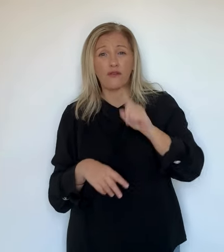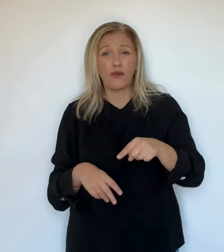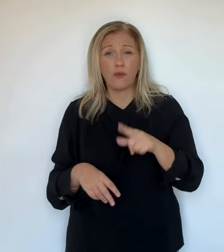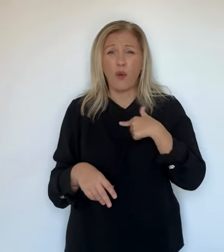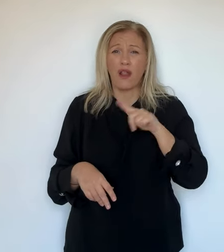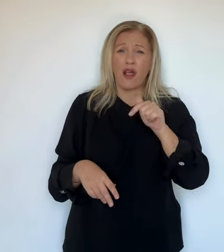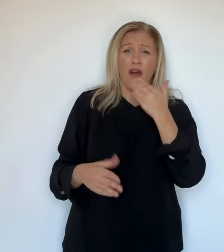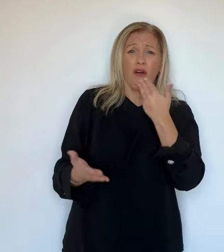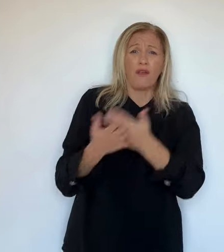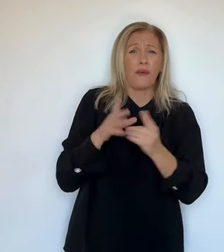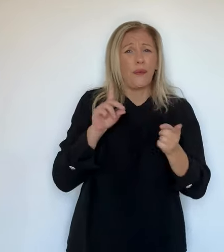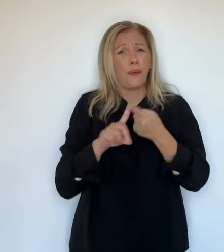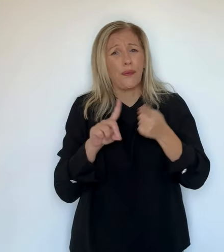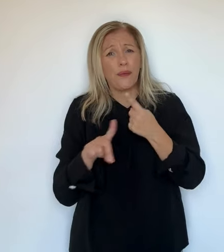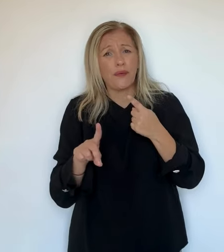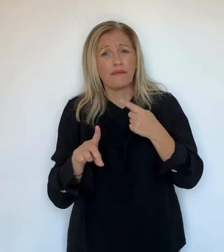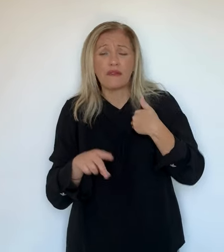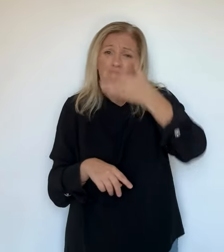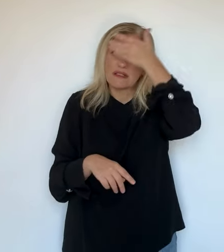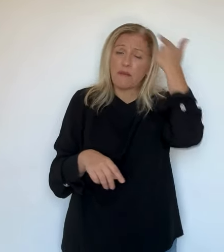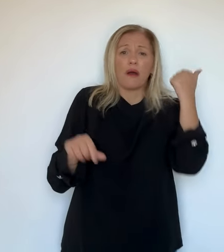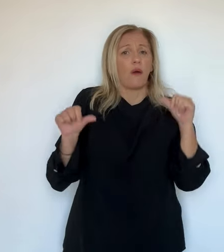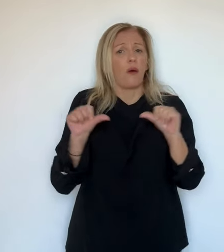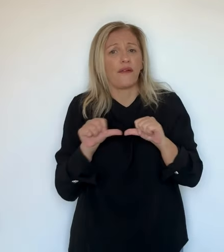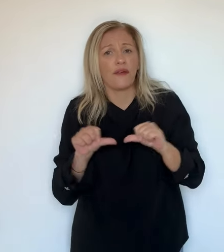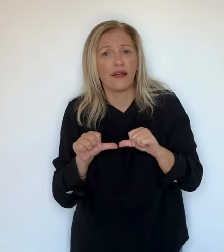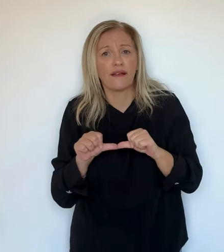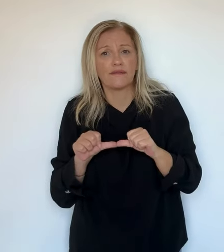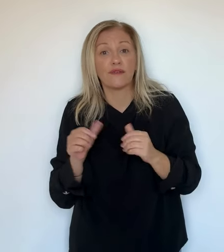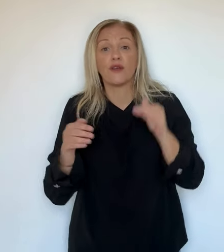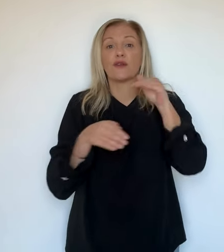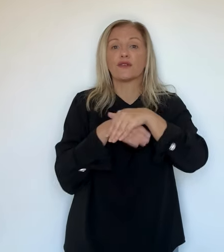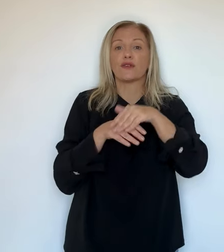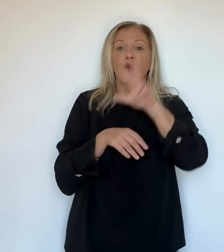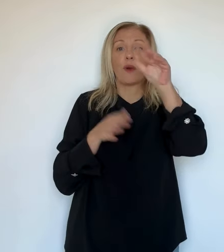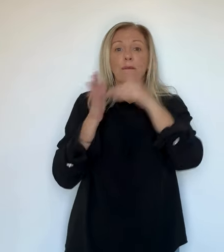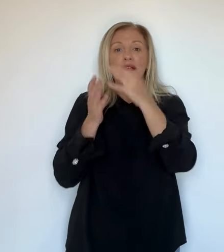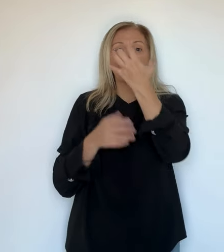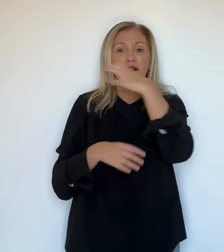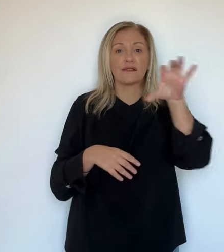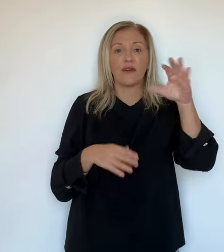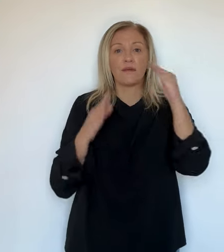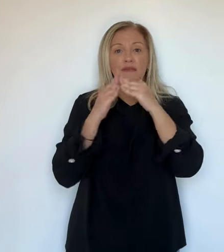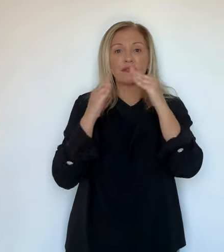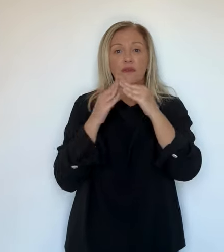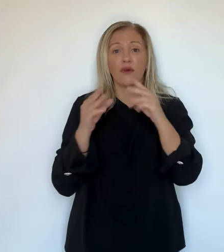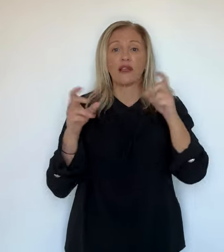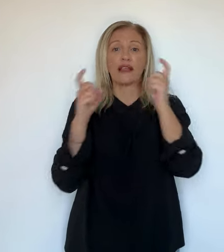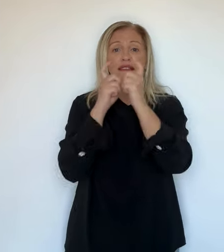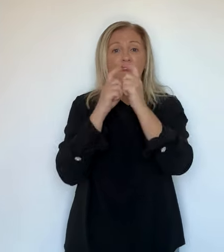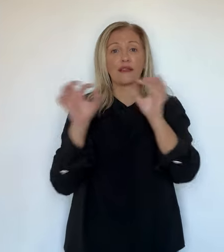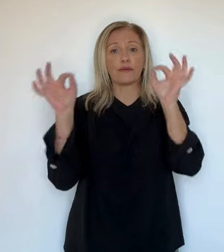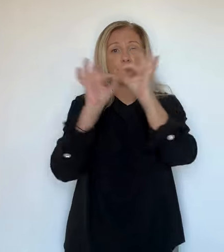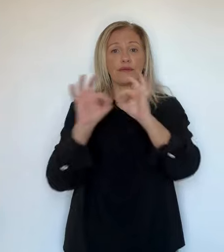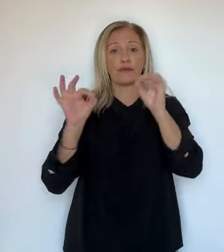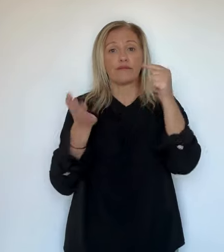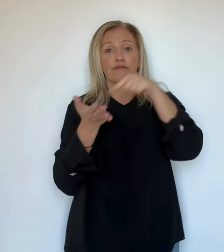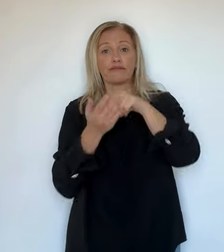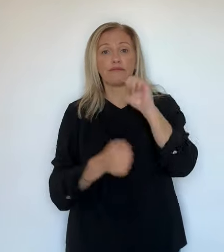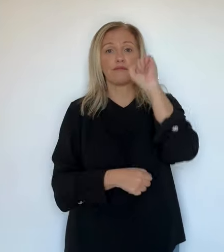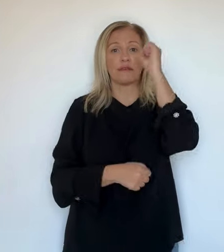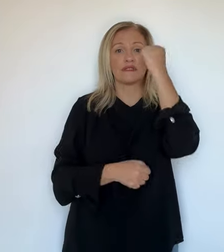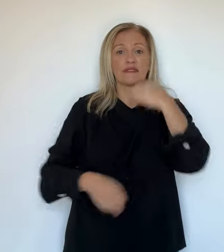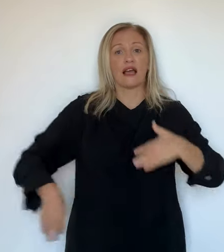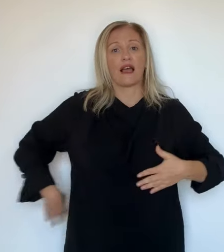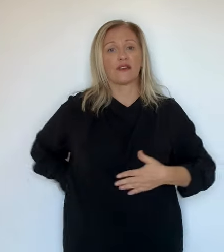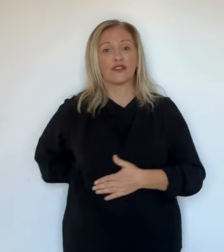demain. Donc aujourd'hui, il faut que prenne peut-être un hôtel, j'ai des rendez-vous professionnels, je ne sais pas ce qu'il faut faire. Ce soir, 3500 foyers sont